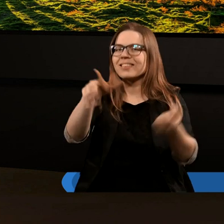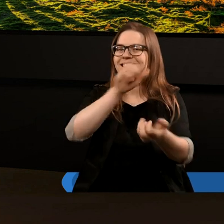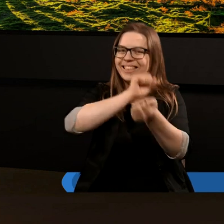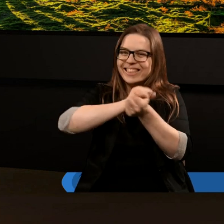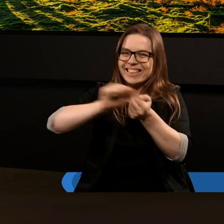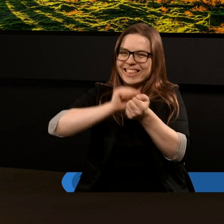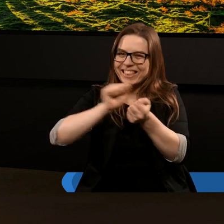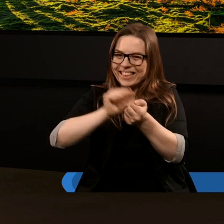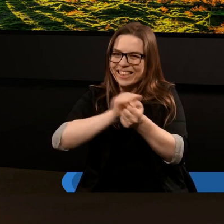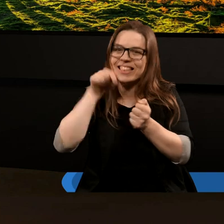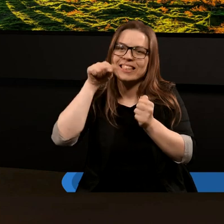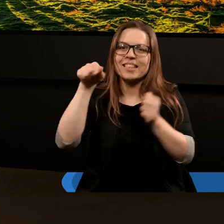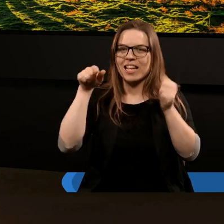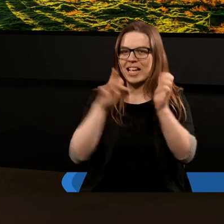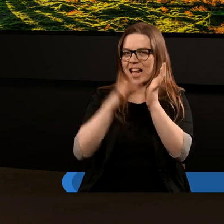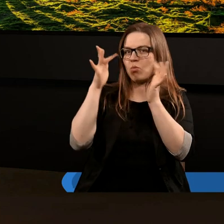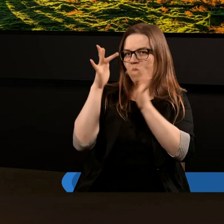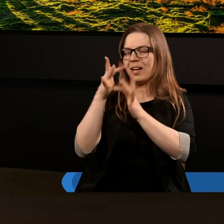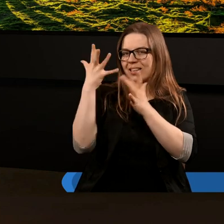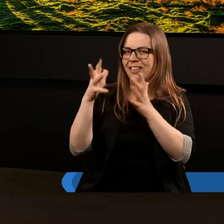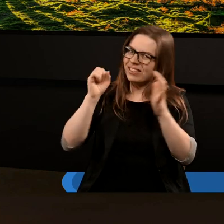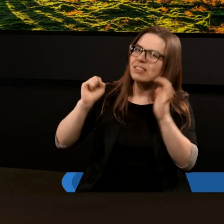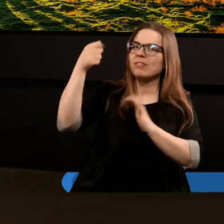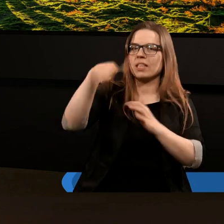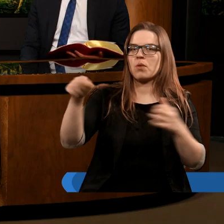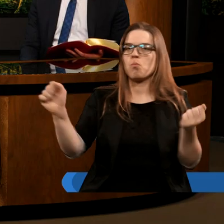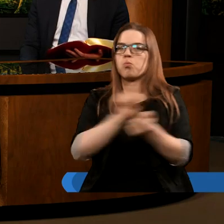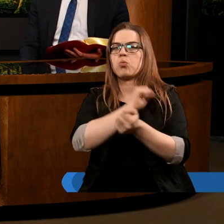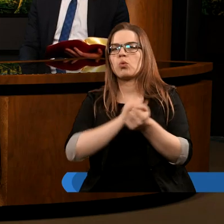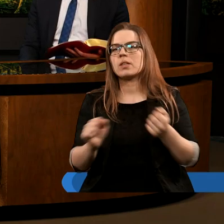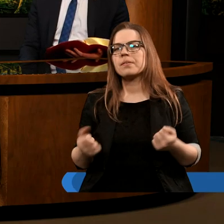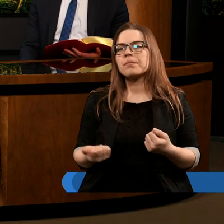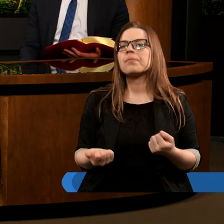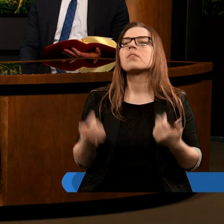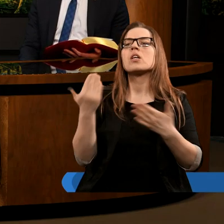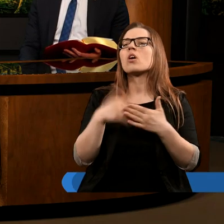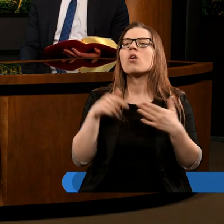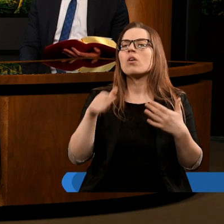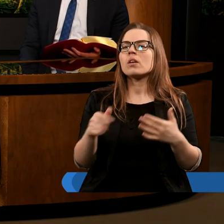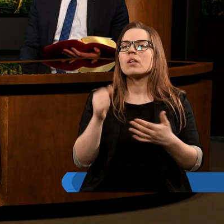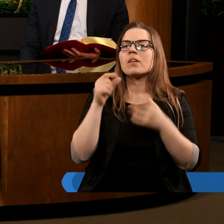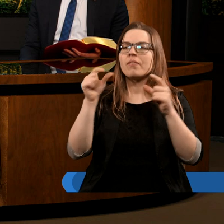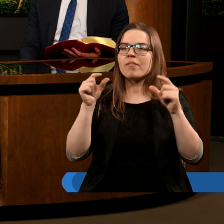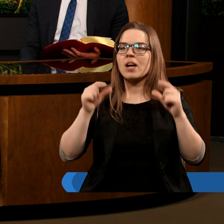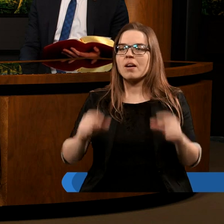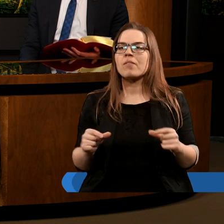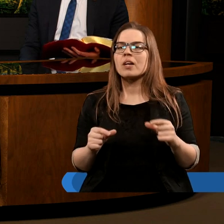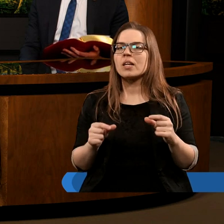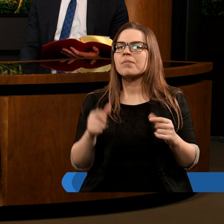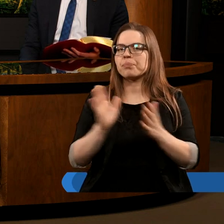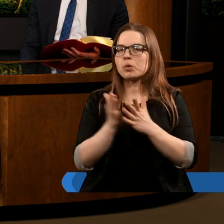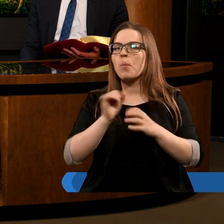chce zniszczyć tego potomka, czyli chce zwyciężyć w tym boju. I kończy się te wersety z